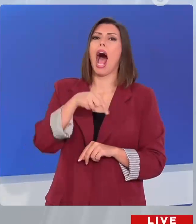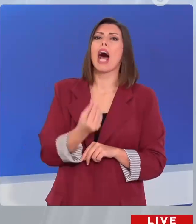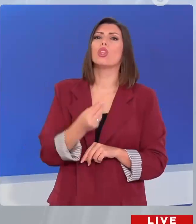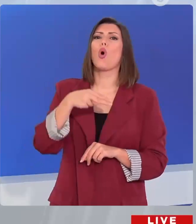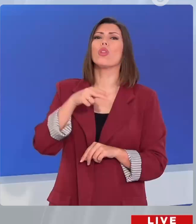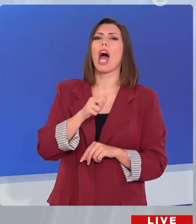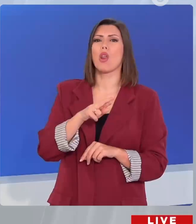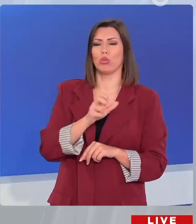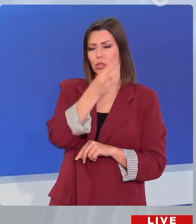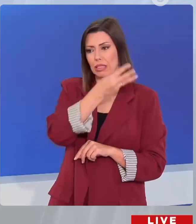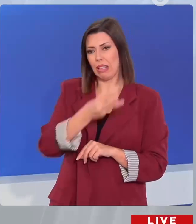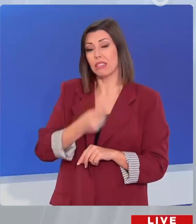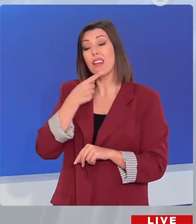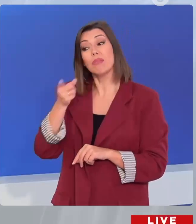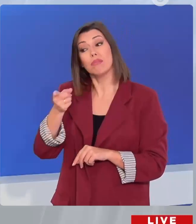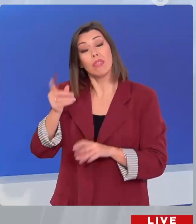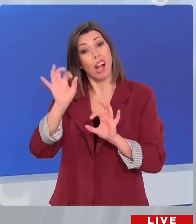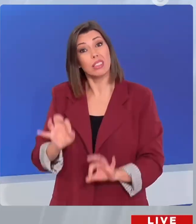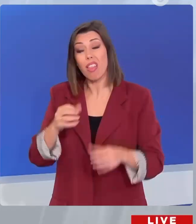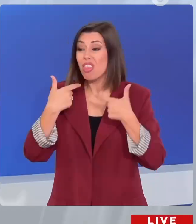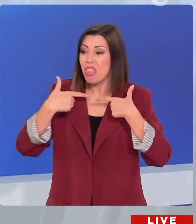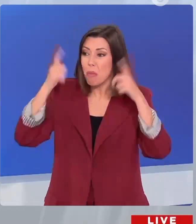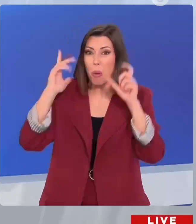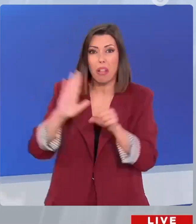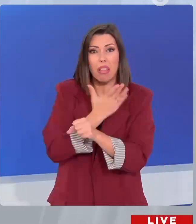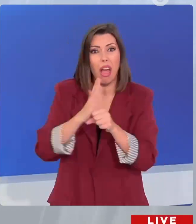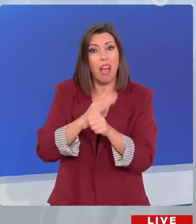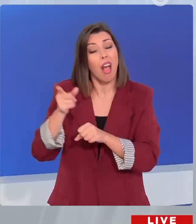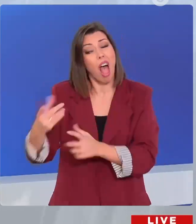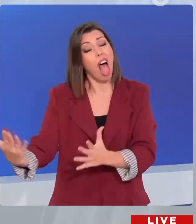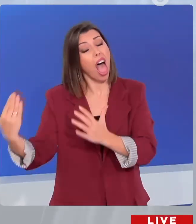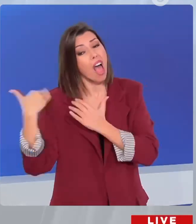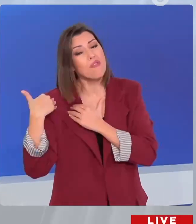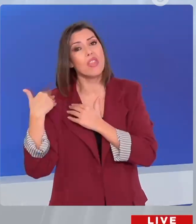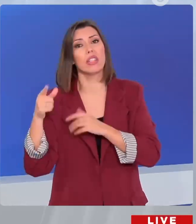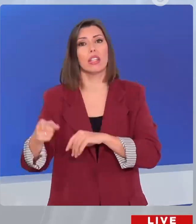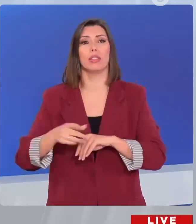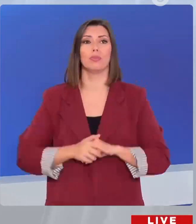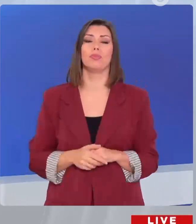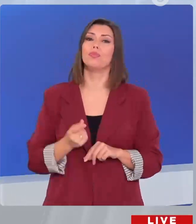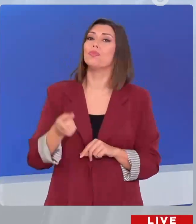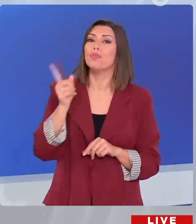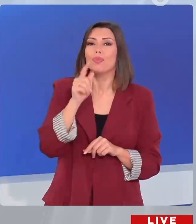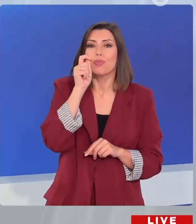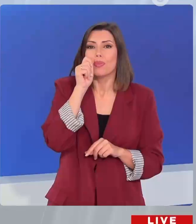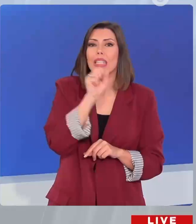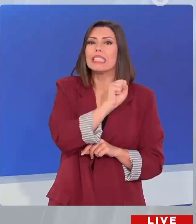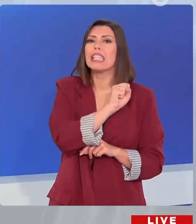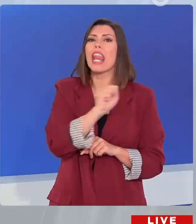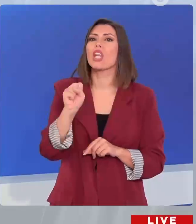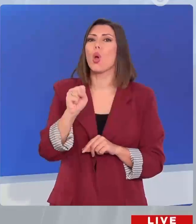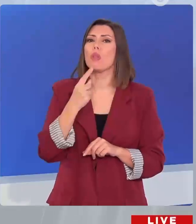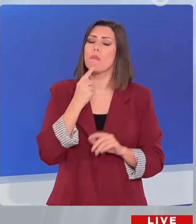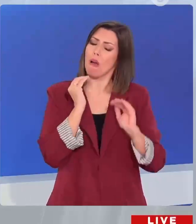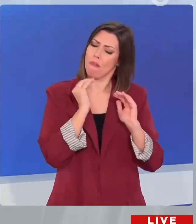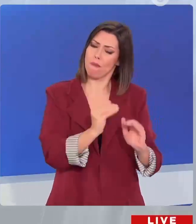βάρος το οποίο θα συνεχίσουν να φέρουν είναι πολύ μεγαλύτερο. Παραμένω στο ΣΥΡΙΖΑ ξεκαθάρισε ο Γιάννης Σαρακιώτης ο οποίος θα παραιτηθεί από τη θέση του